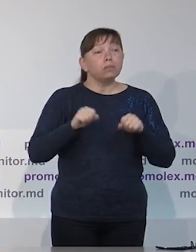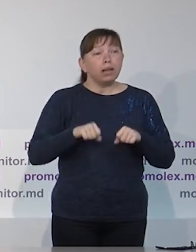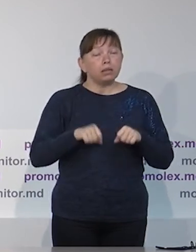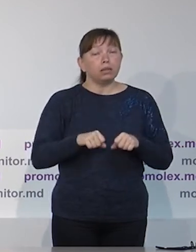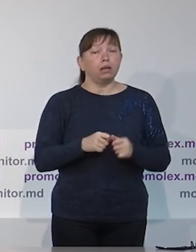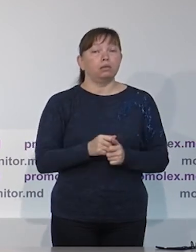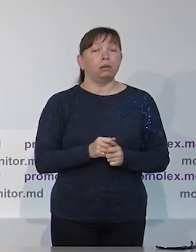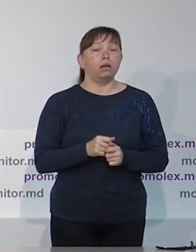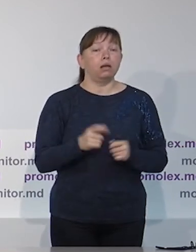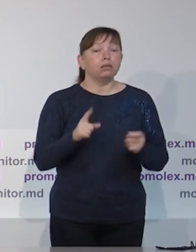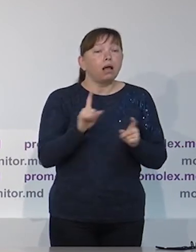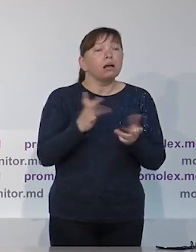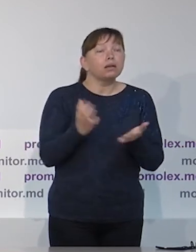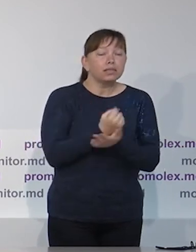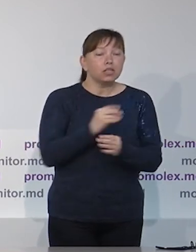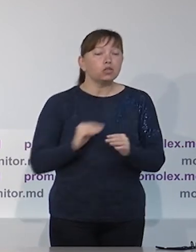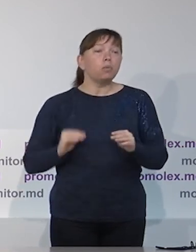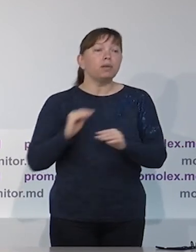произошло.